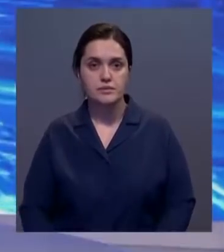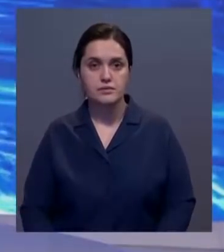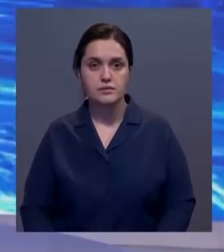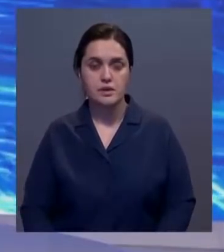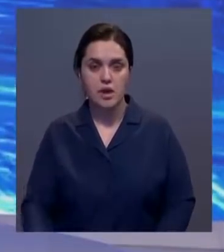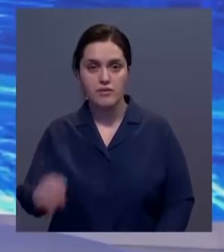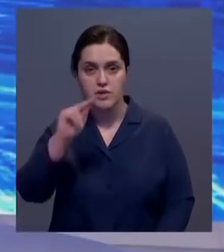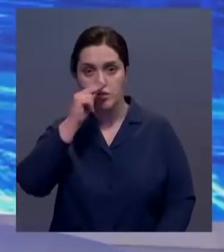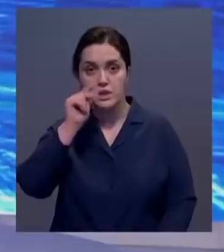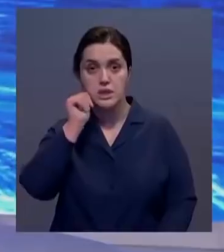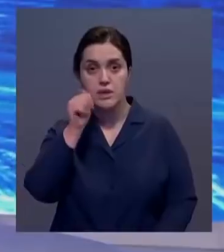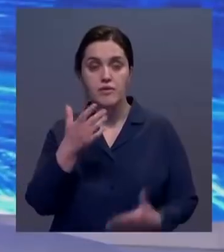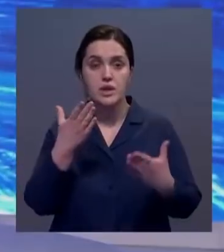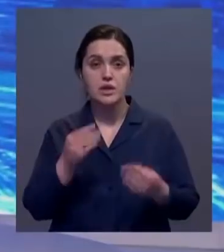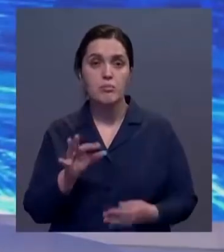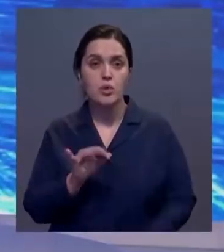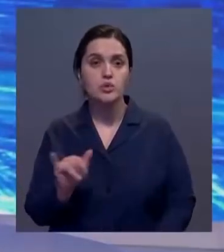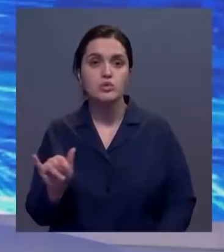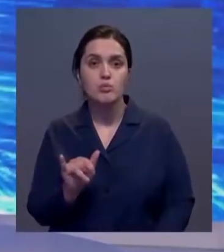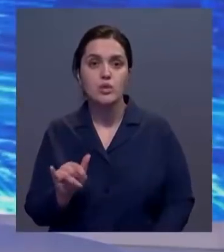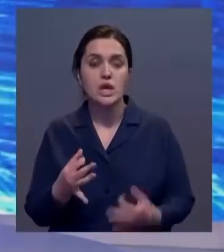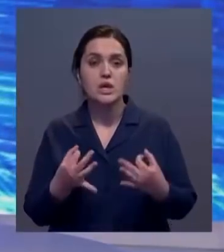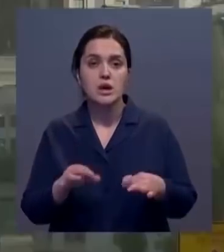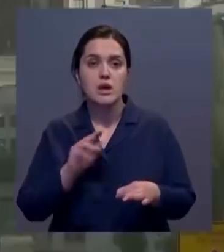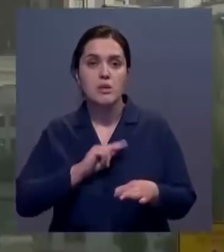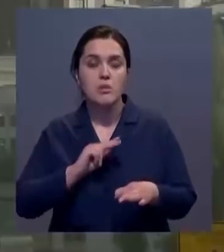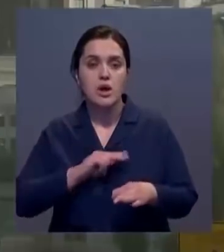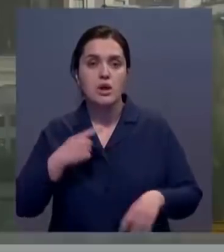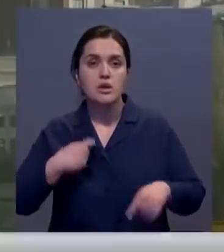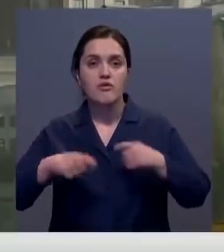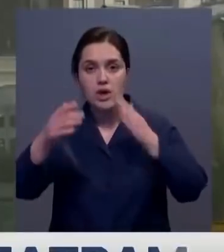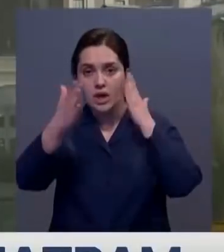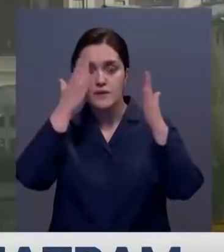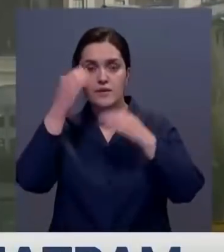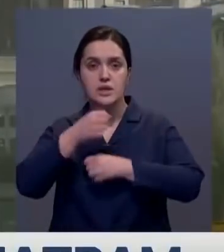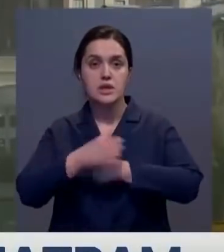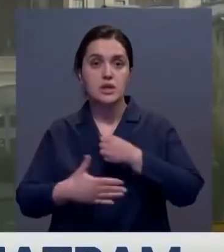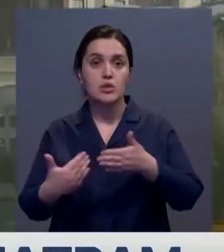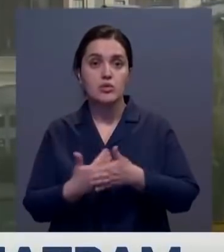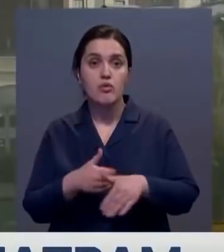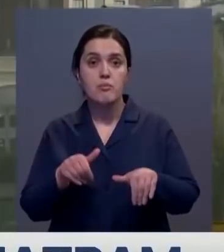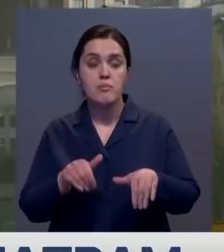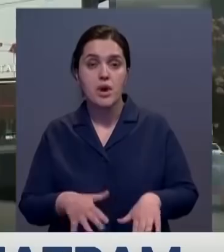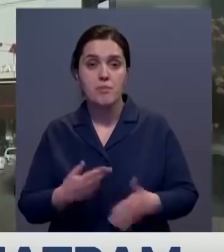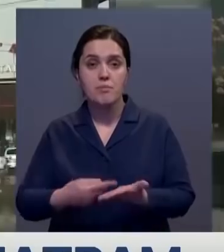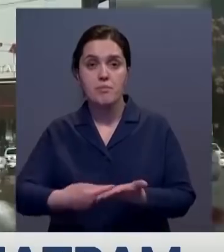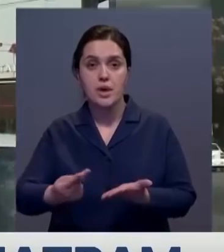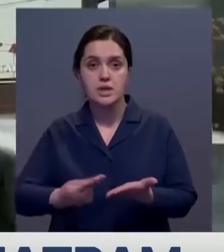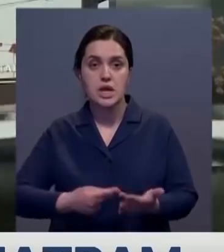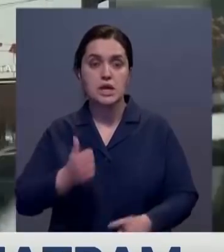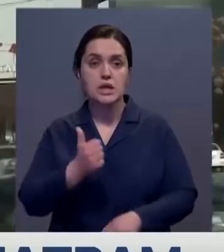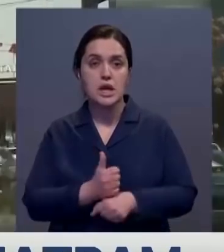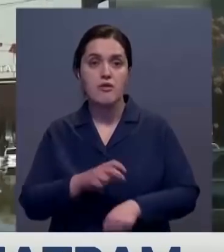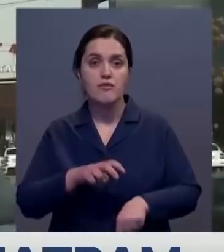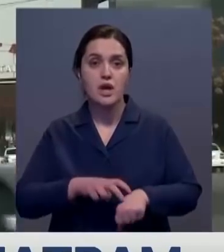А в Шемкенте завтрашнего дня по субботам разрешили работать с торгово-развлекательным центром. Новое постановление накануне подписал